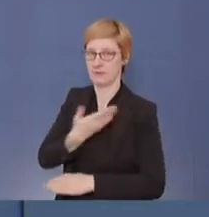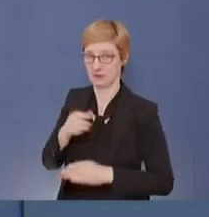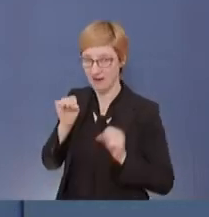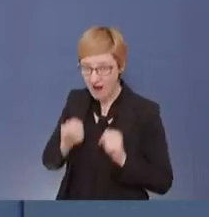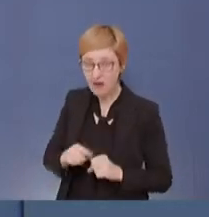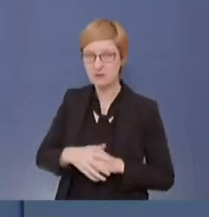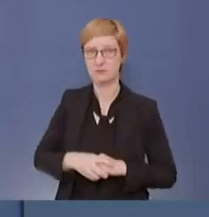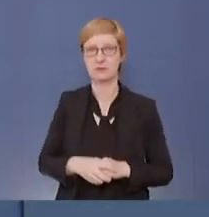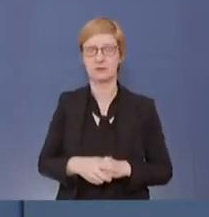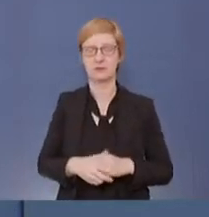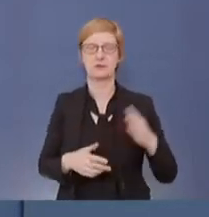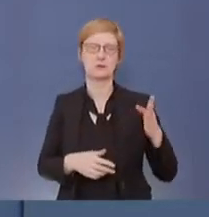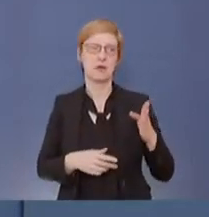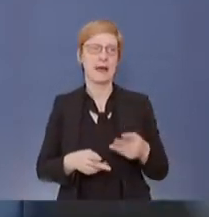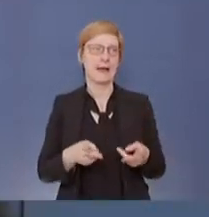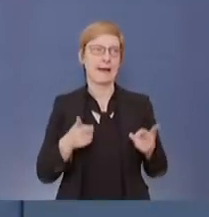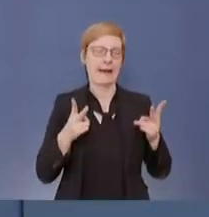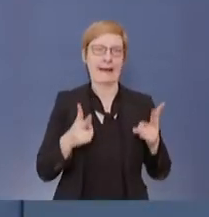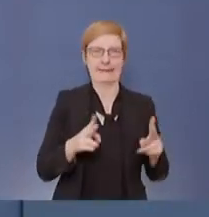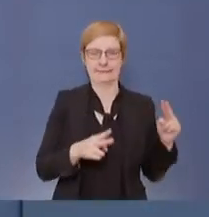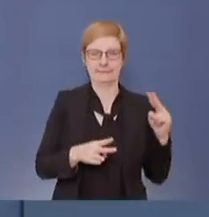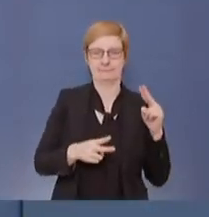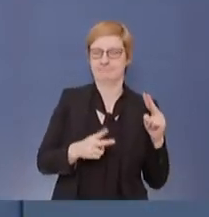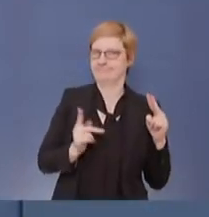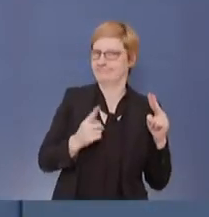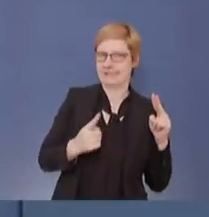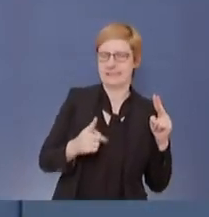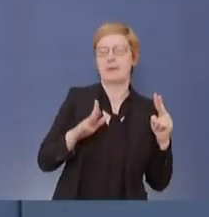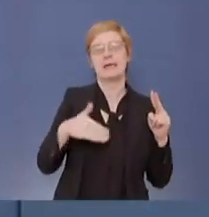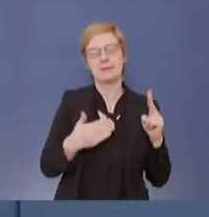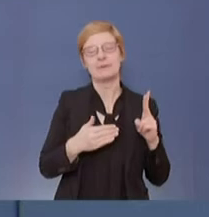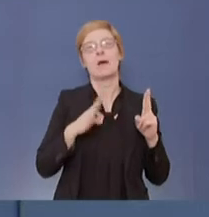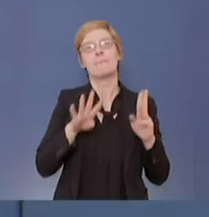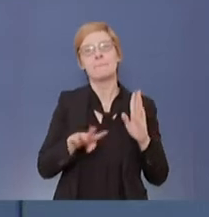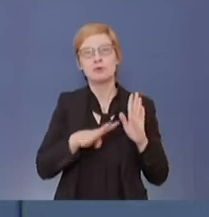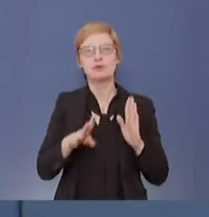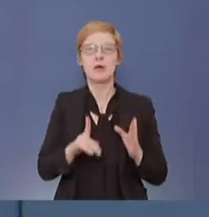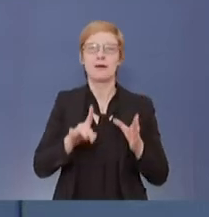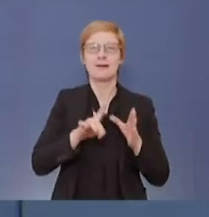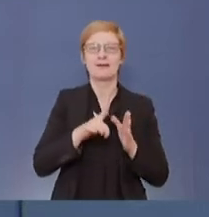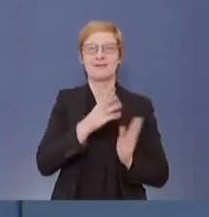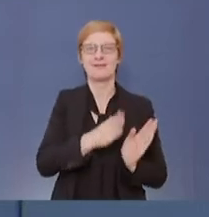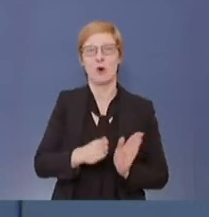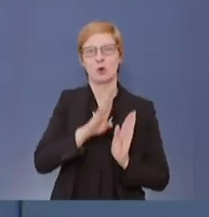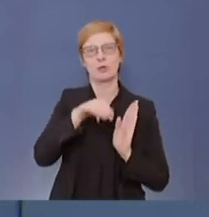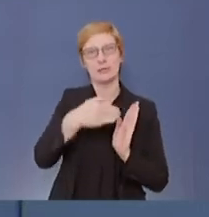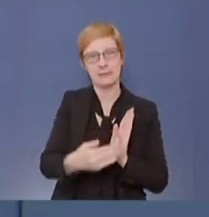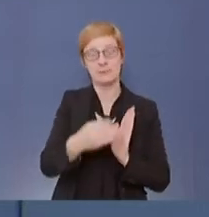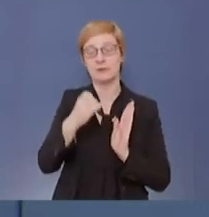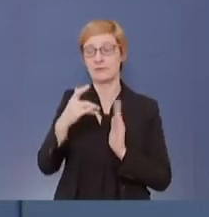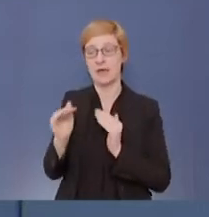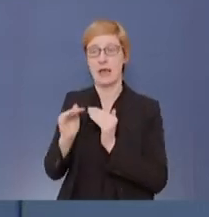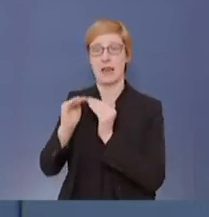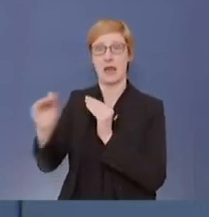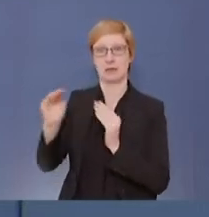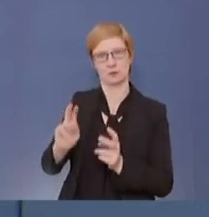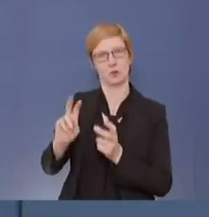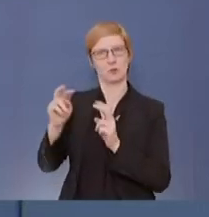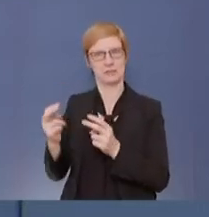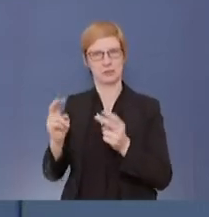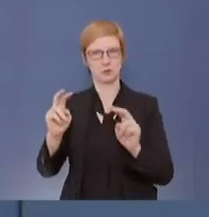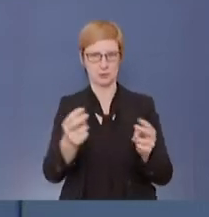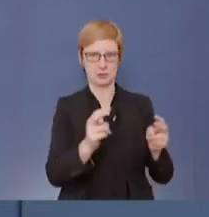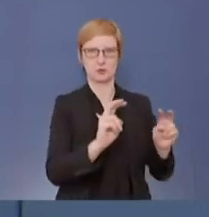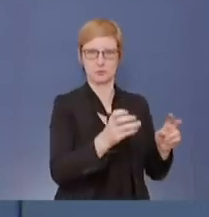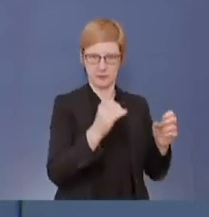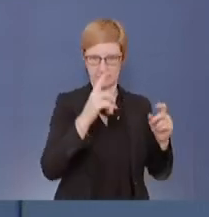Aber es gibt eine Muster-Quarantäne-Verordnung, die die Länder jeweils umsetzen. Und ob die so weit gehen können, wie Sie es gerade gesagt haben, kann ich